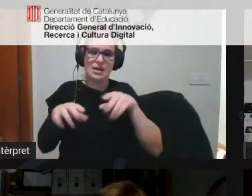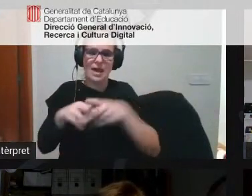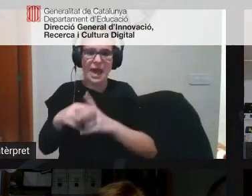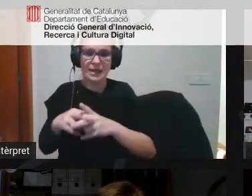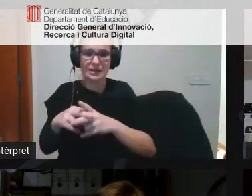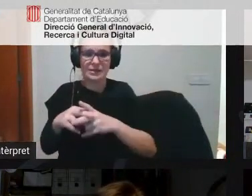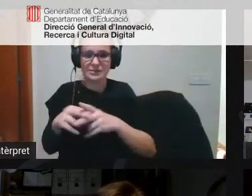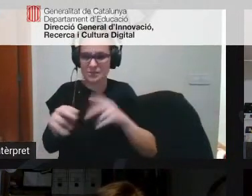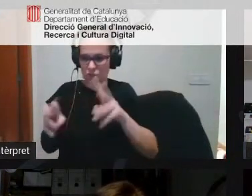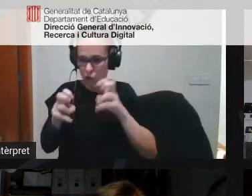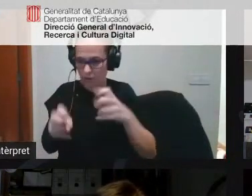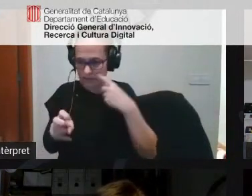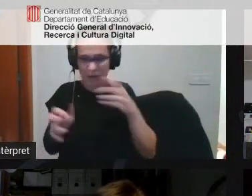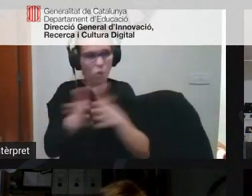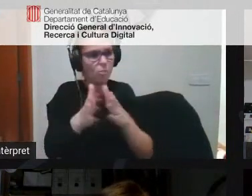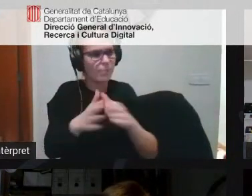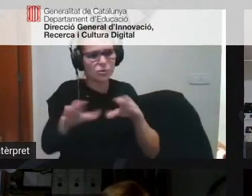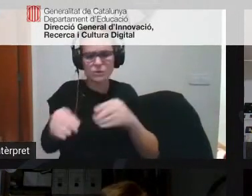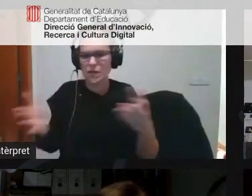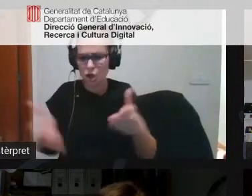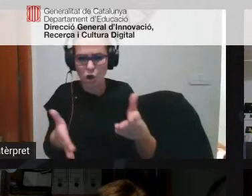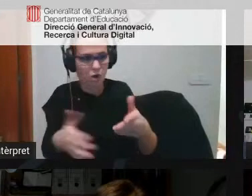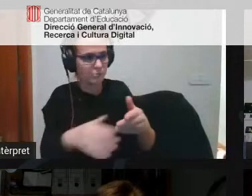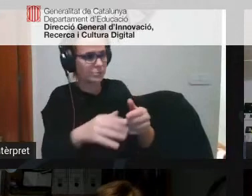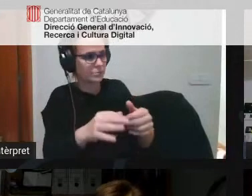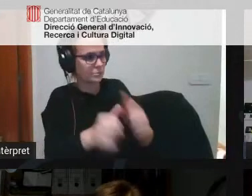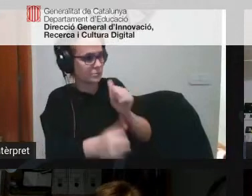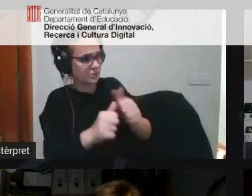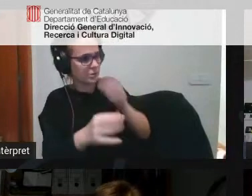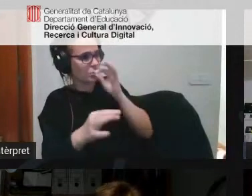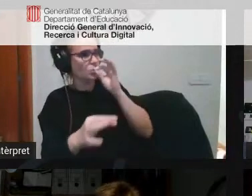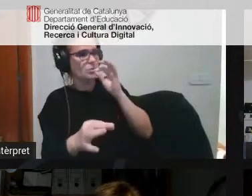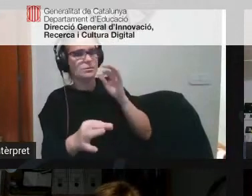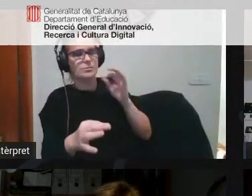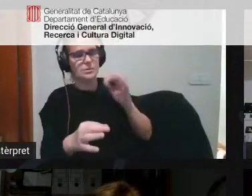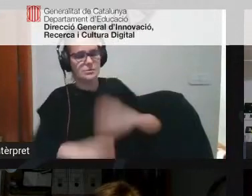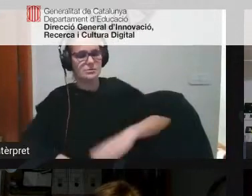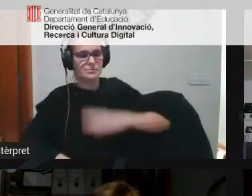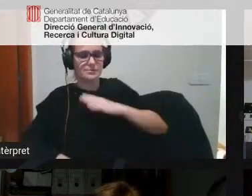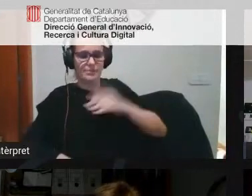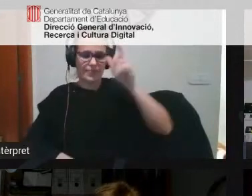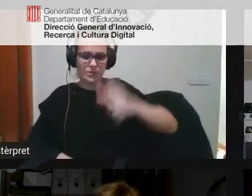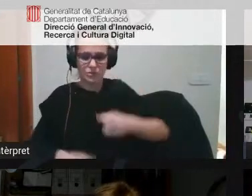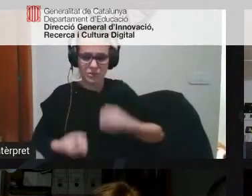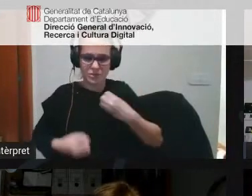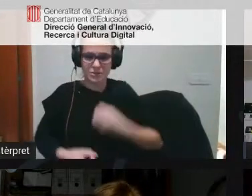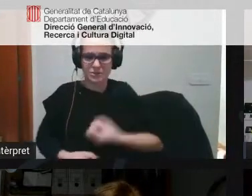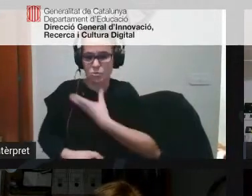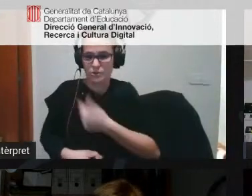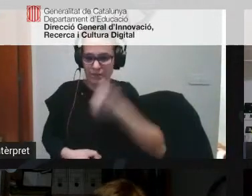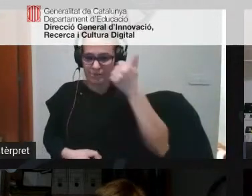companys doncs tot això ha anat fent que la gent es motivi més i tingui més ganes d'aprendre